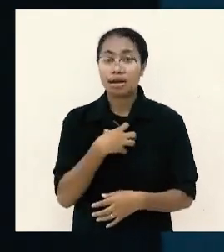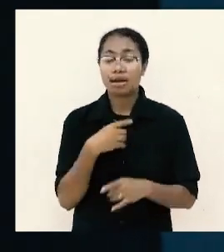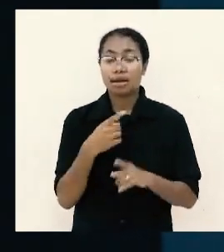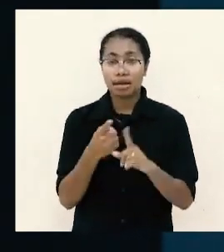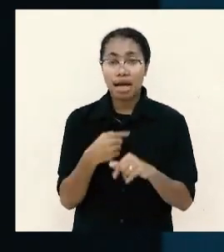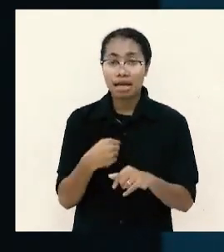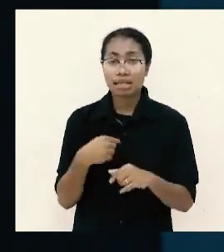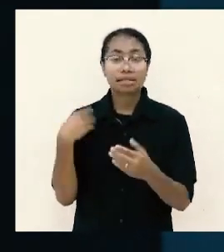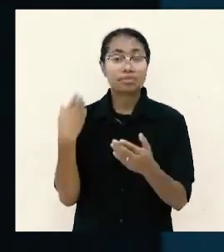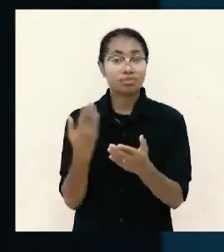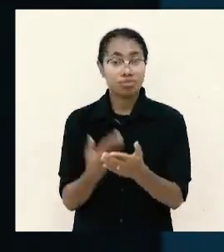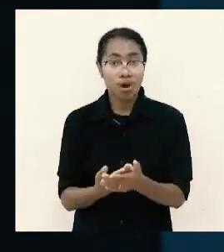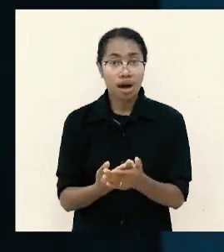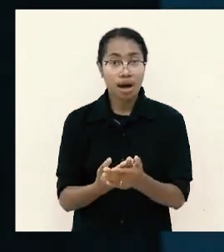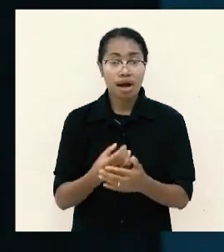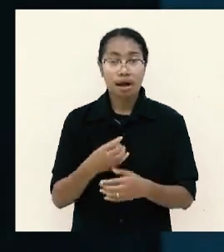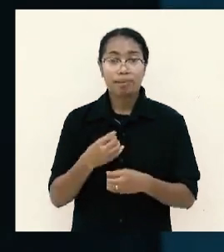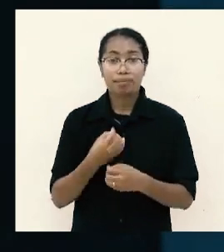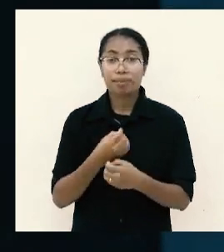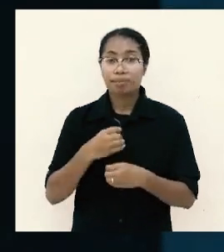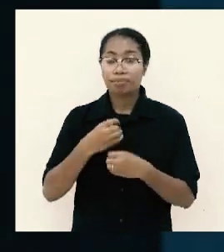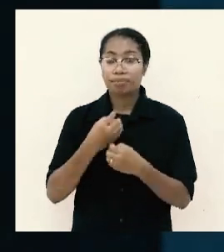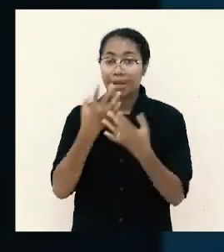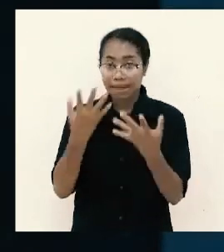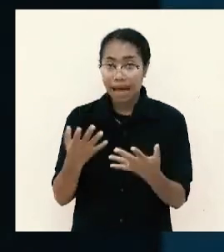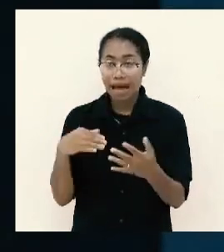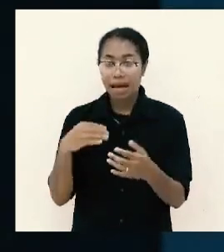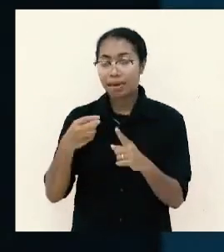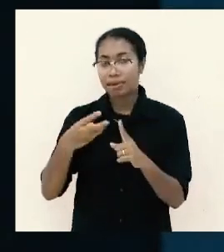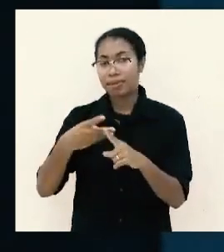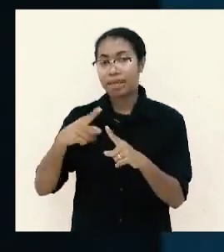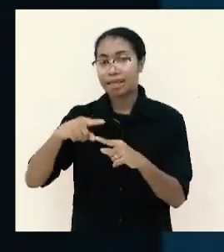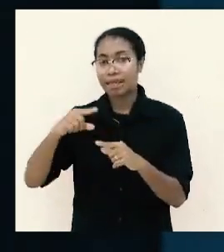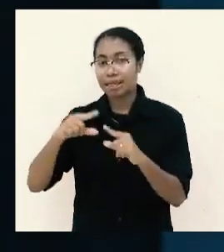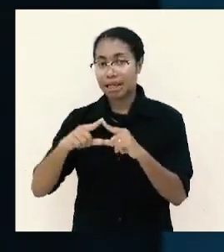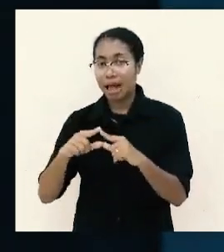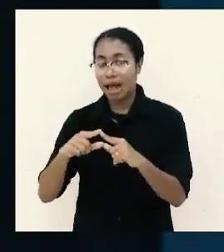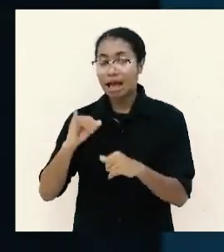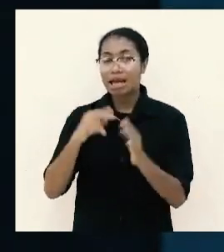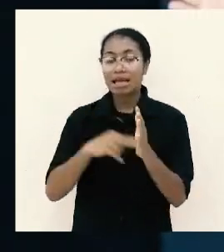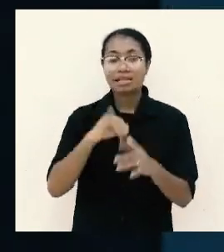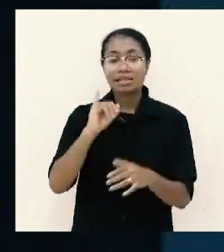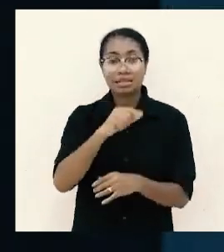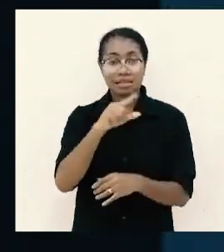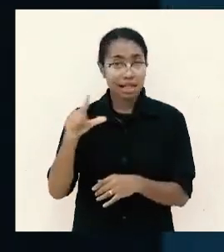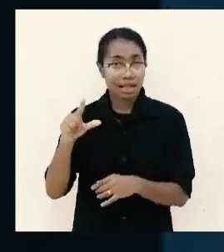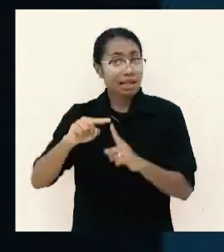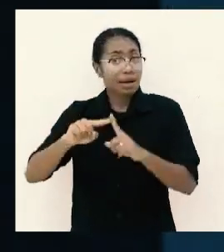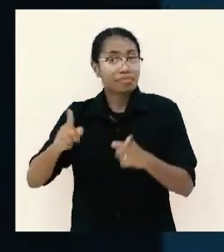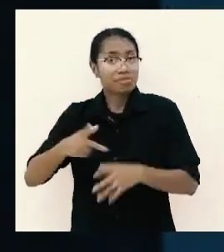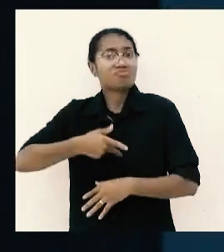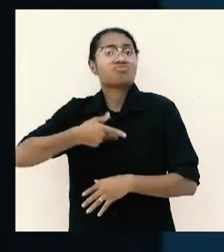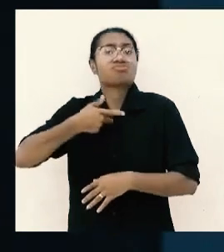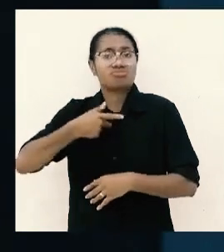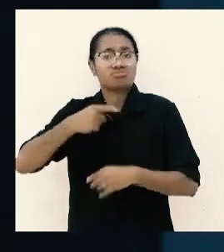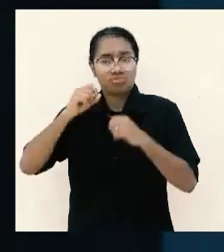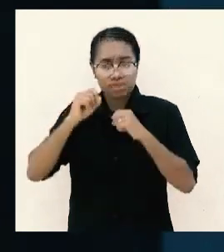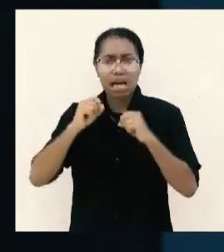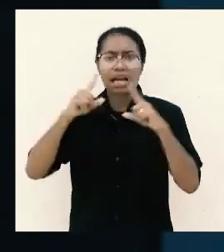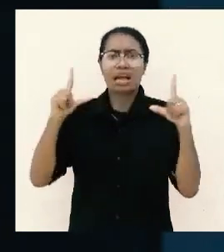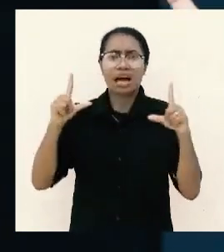semua pemberita insya tapi paulo sadar bahwa mungkin dia tahu kondisi jemaatnya